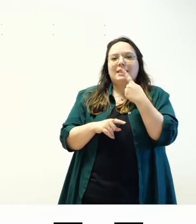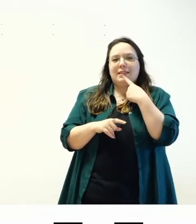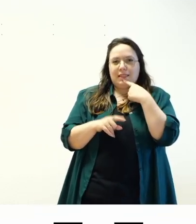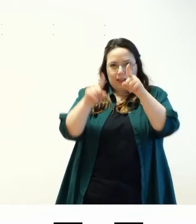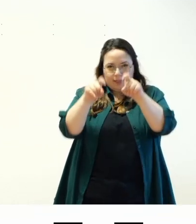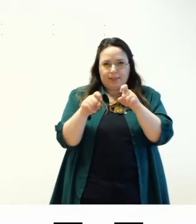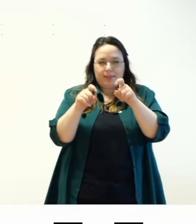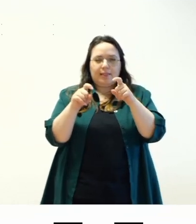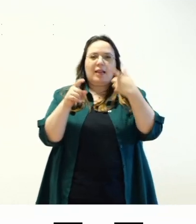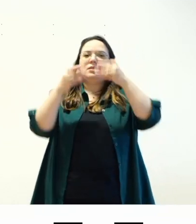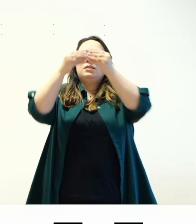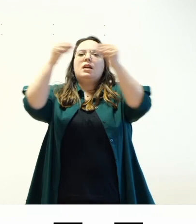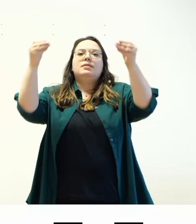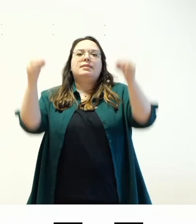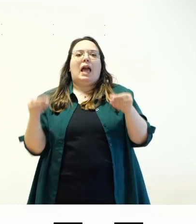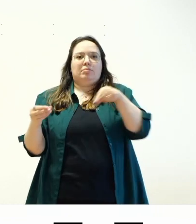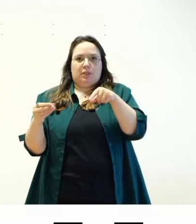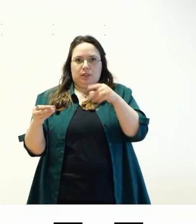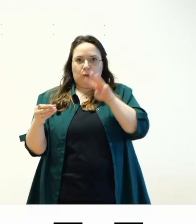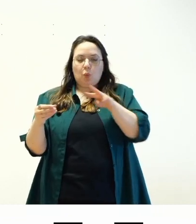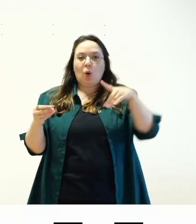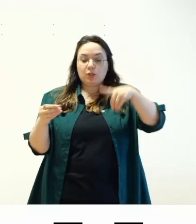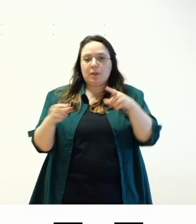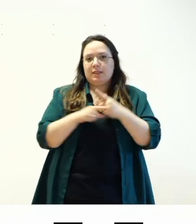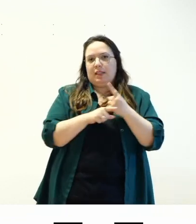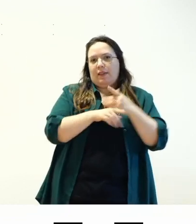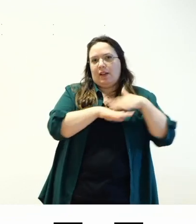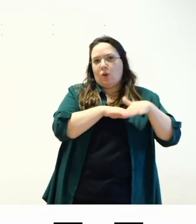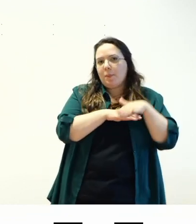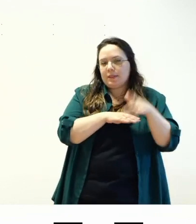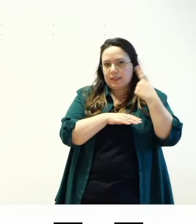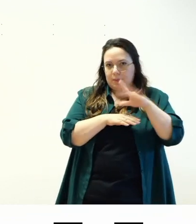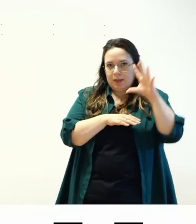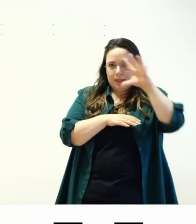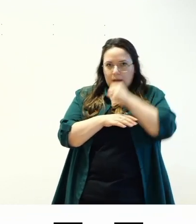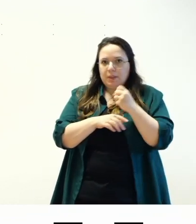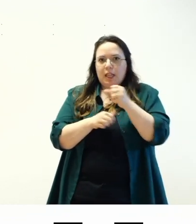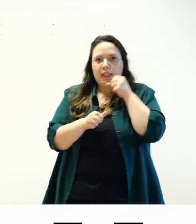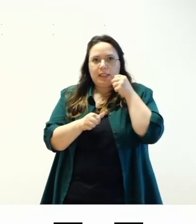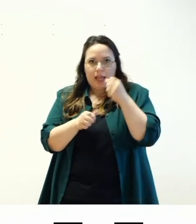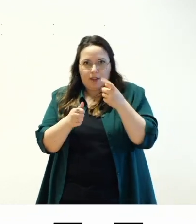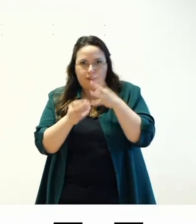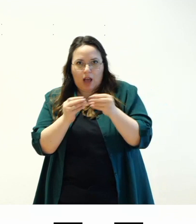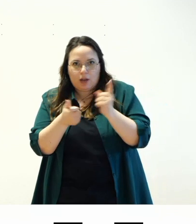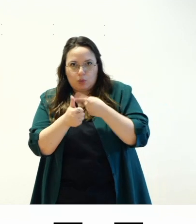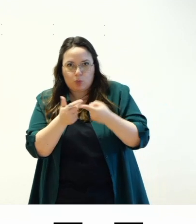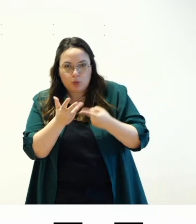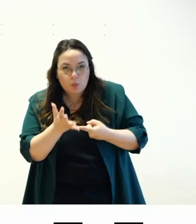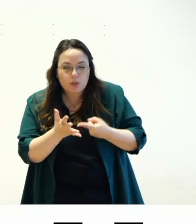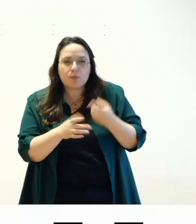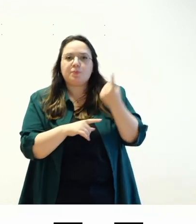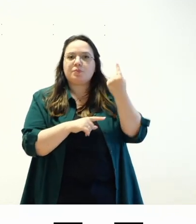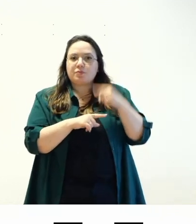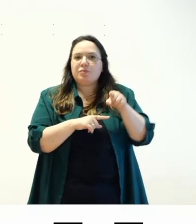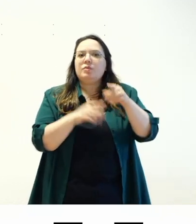wordpress abbiano la competenza per andare effettivamente a capire quali sono tutte le cose da fare però idealmente tutti i temi di wordpress